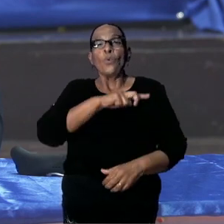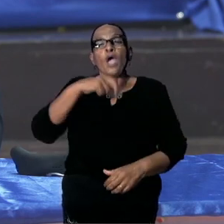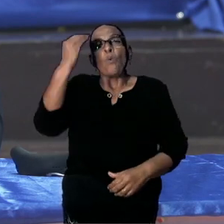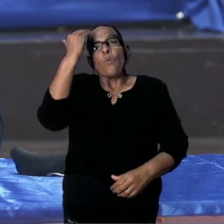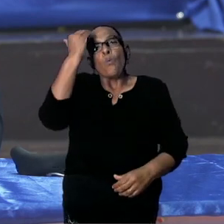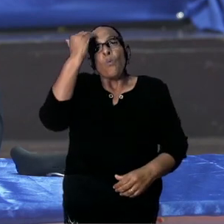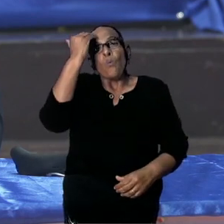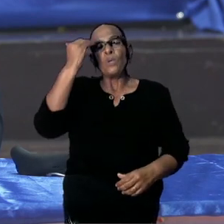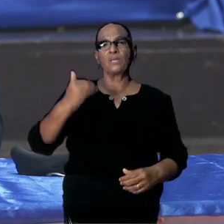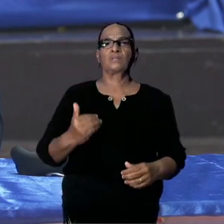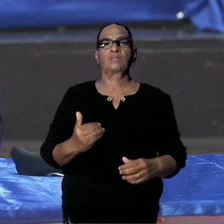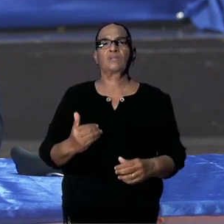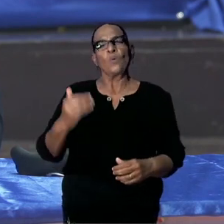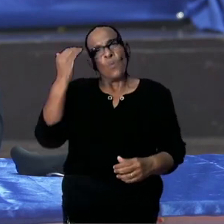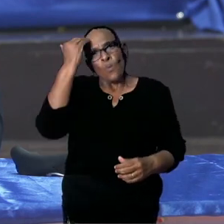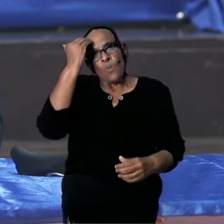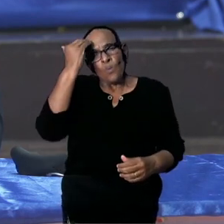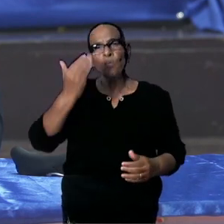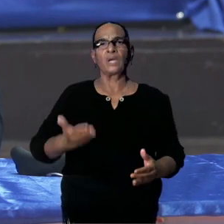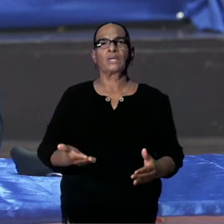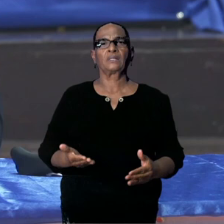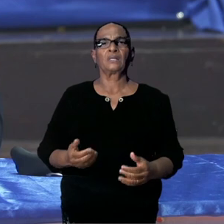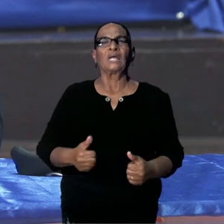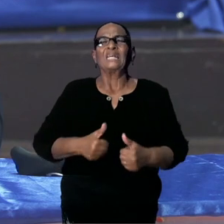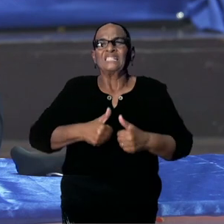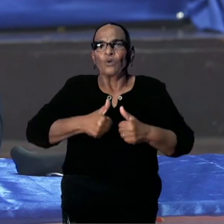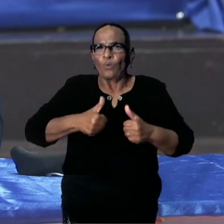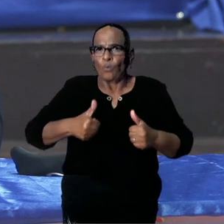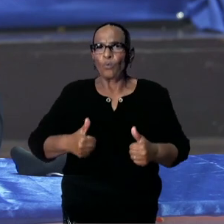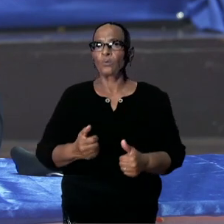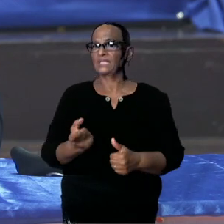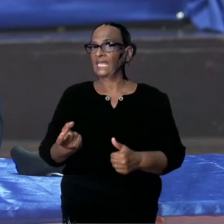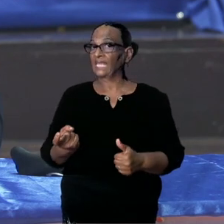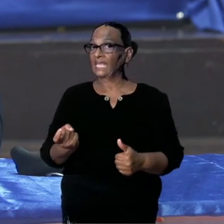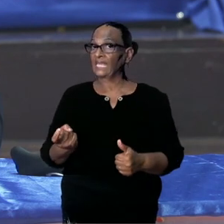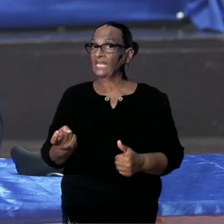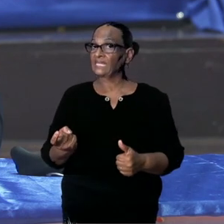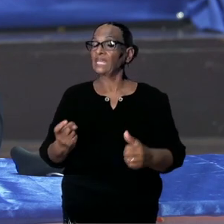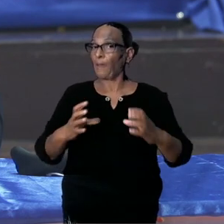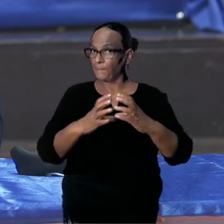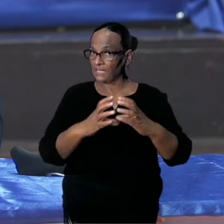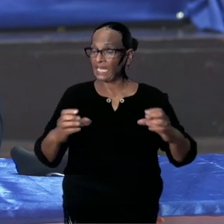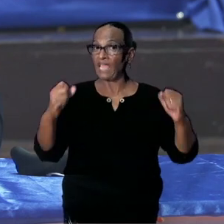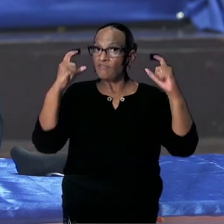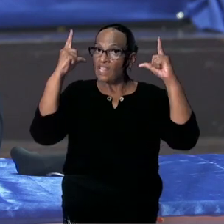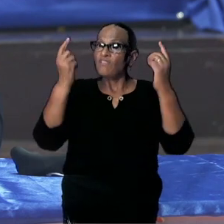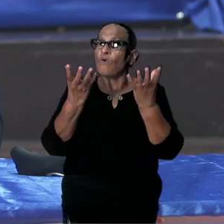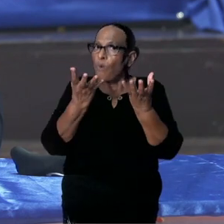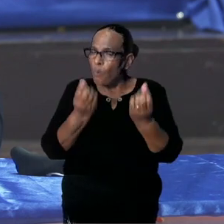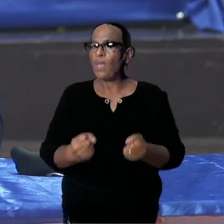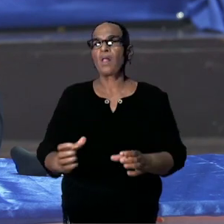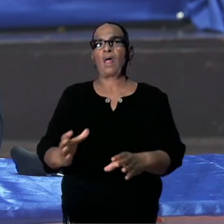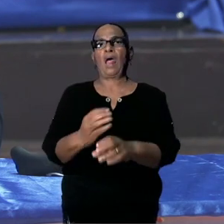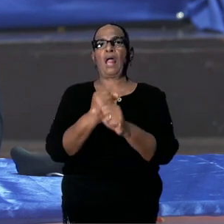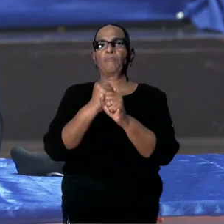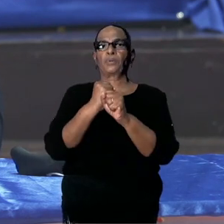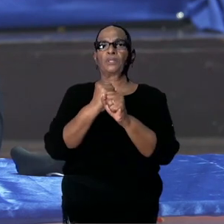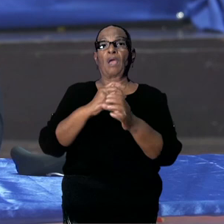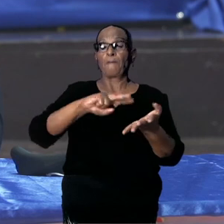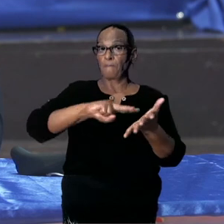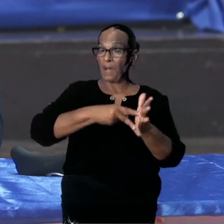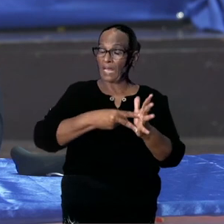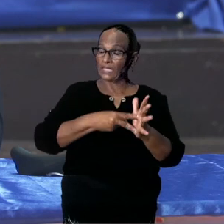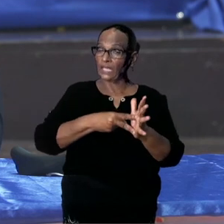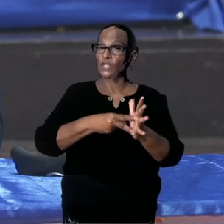dat er behoorlijk interesse bestaat vanuit het bedrijfsleven en de particuliere sector. Maar ook de